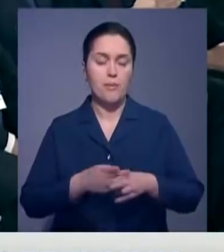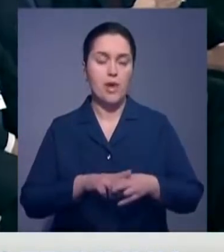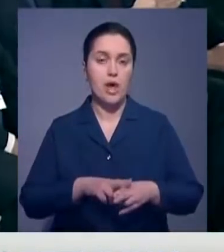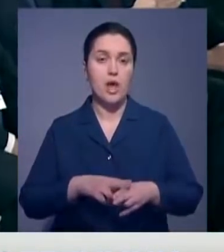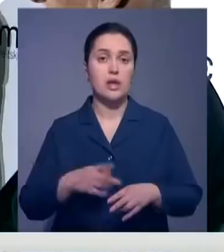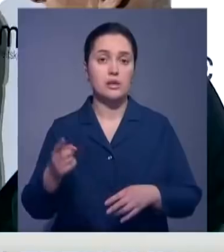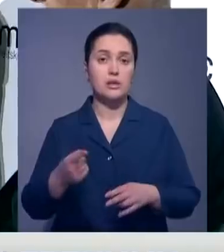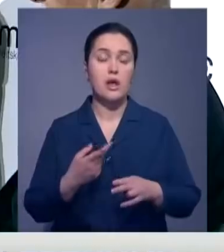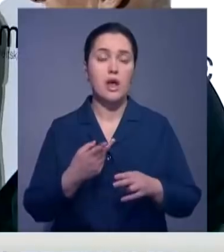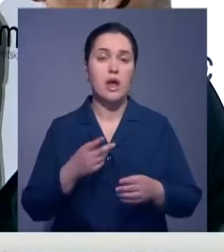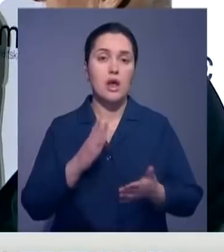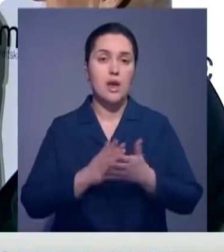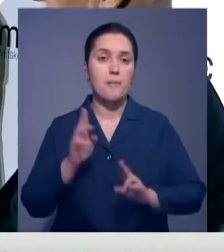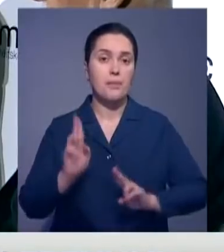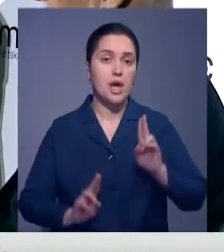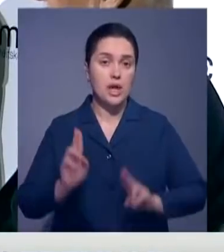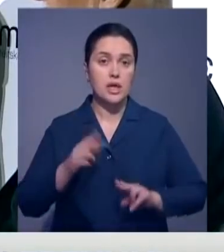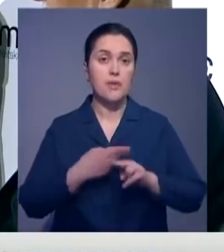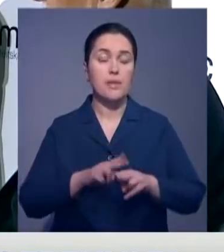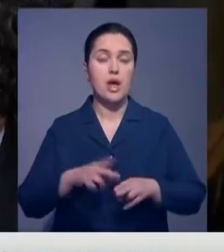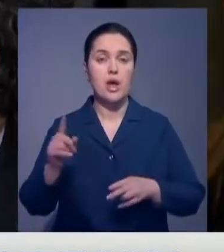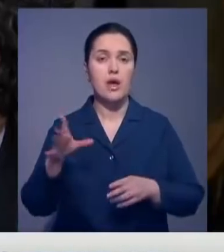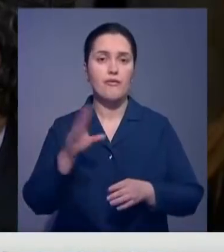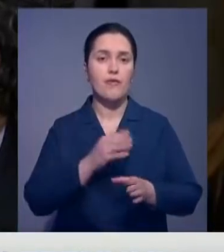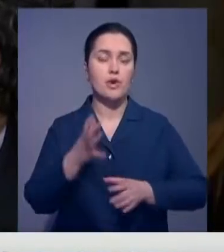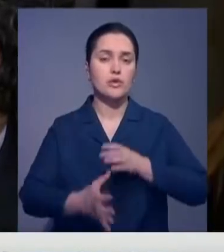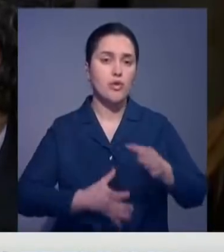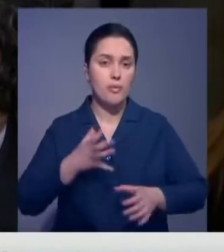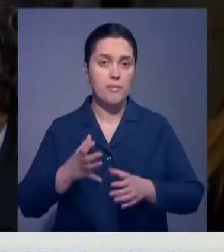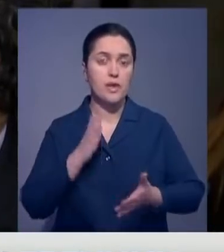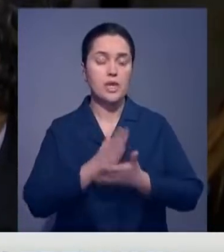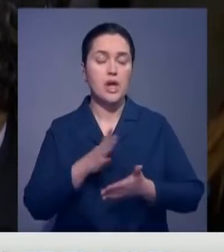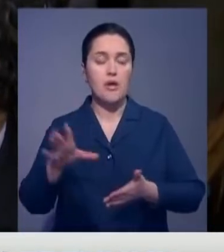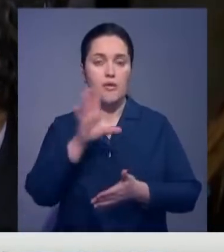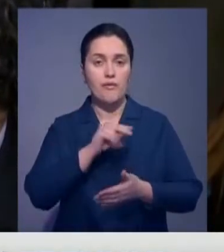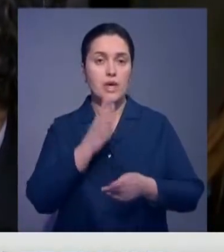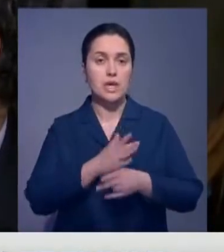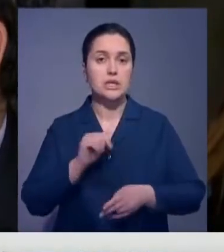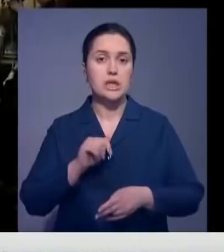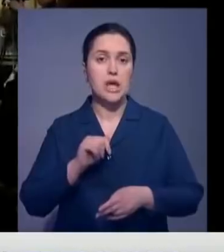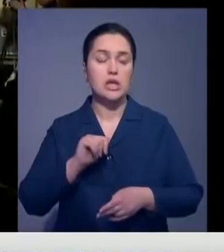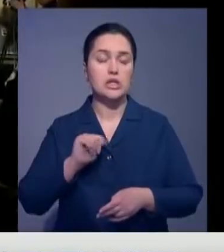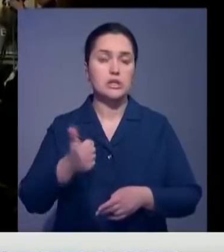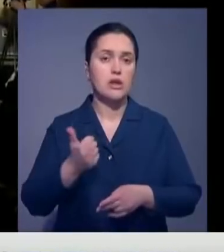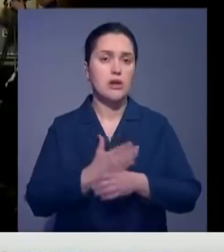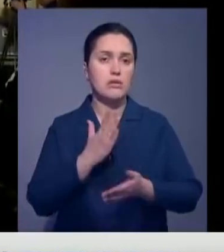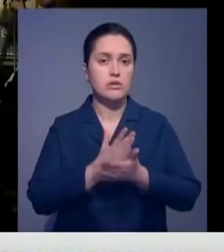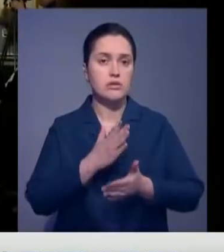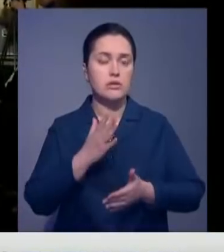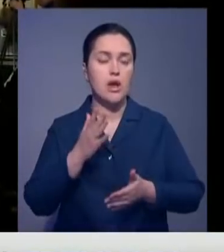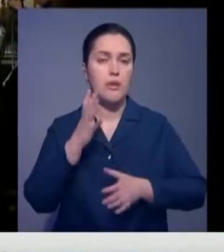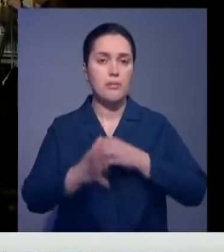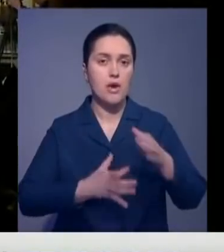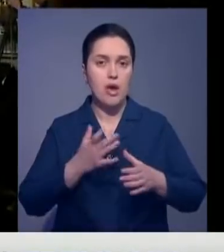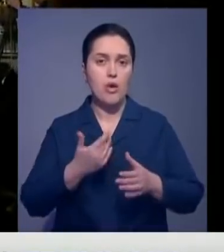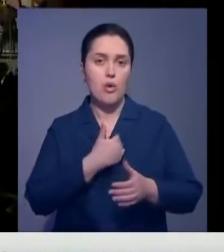непростом Центрально-Азиатском регионе, как и, пожалуй, во всем мире, придерживаются не все. Желание главенствовать некоторых глав мировых держав привели